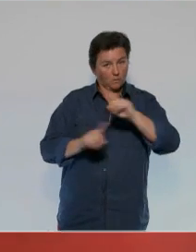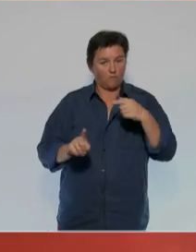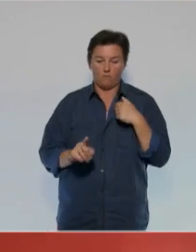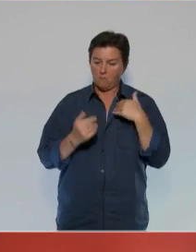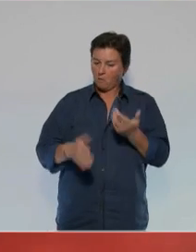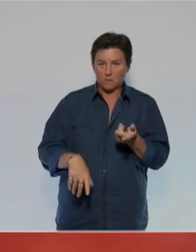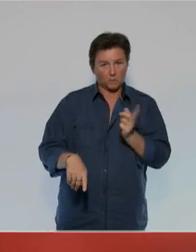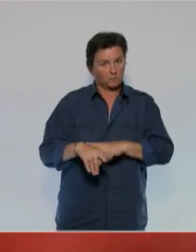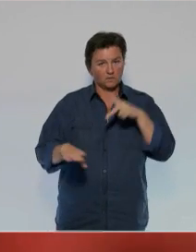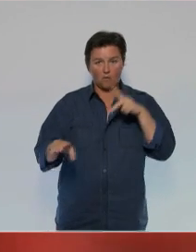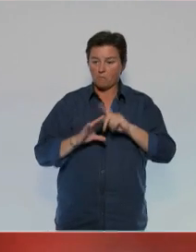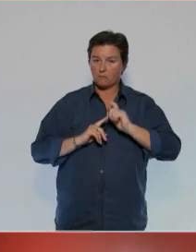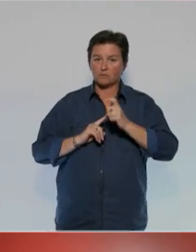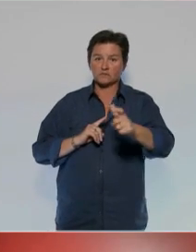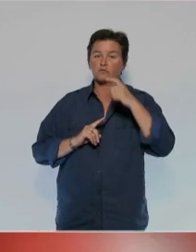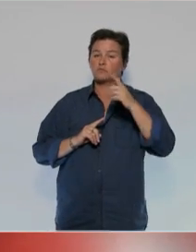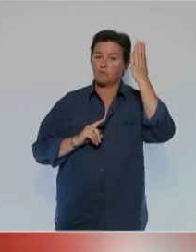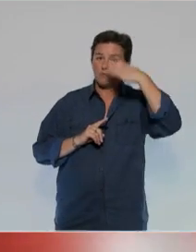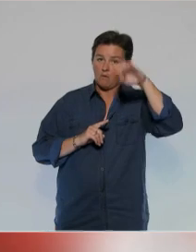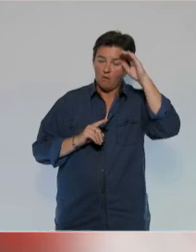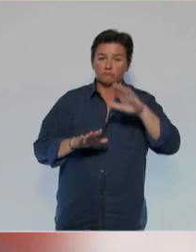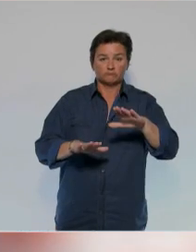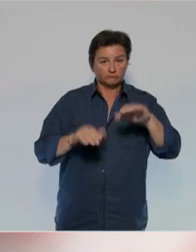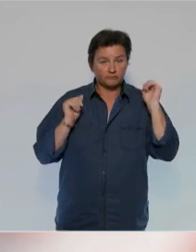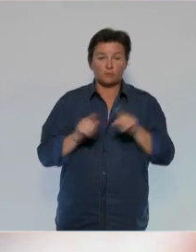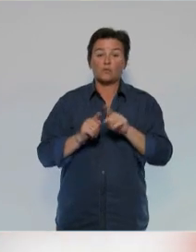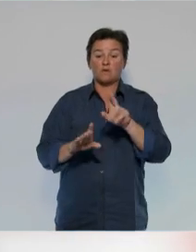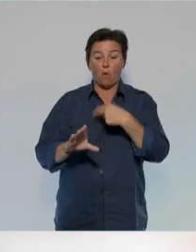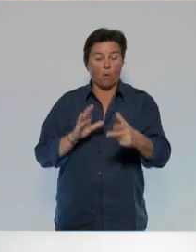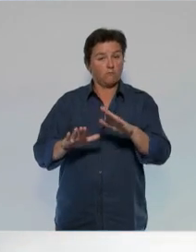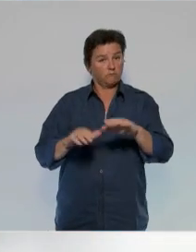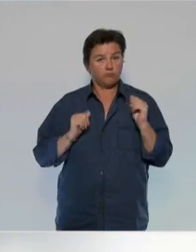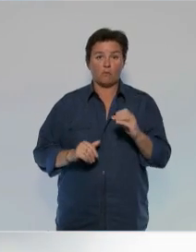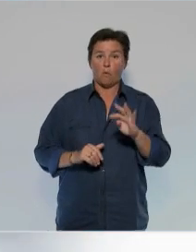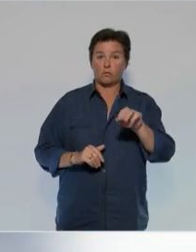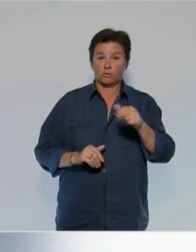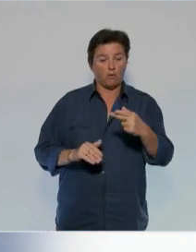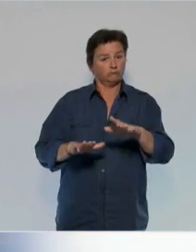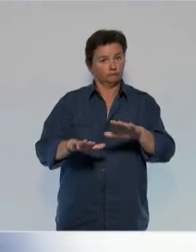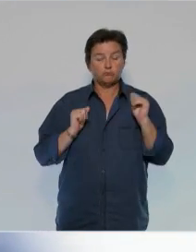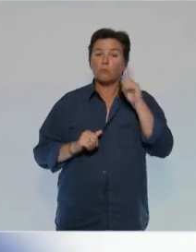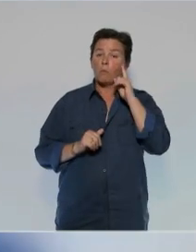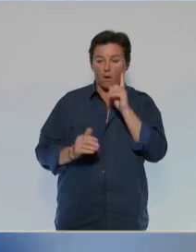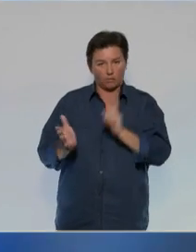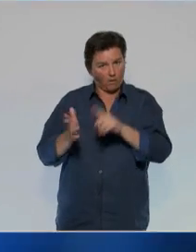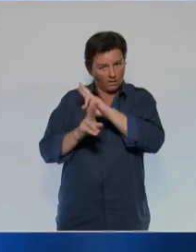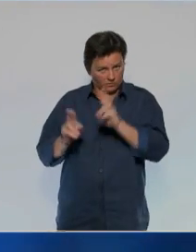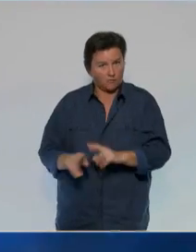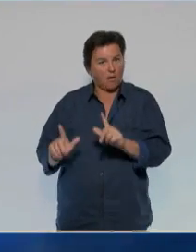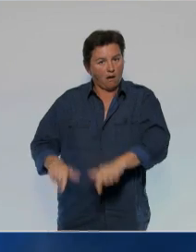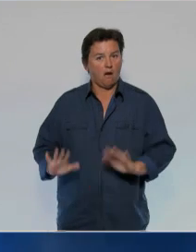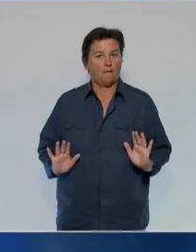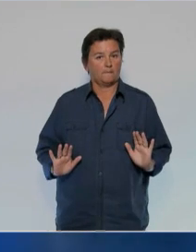Je vous propose d'entamer immédiatement la procédure de sortie de l'UE, de l'euro et de l'OTAN, conformément aux droits